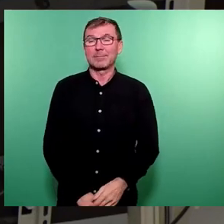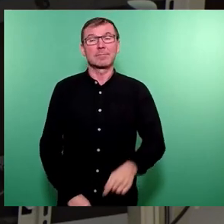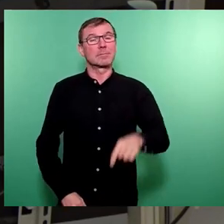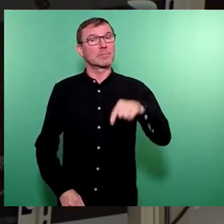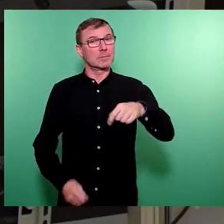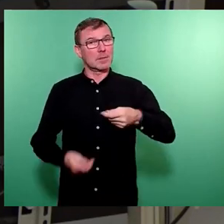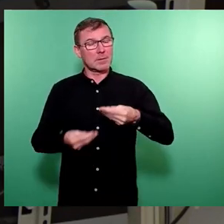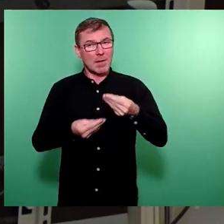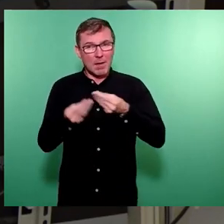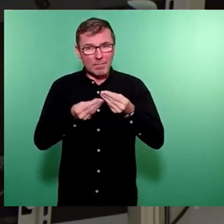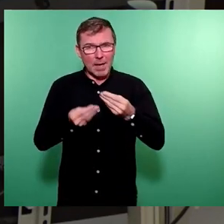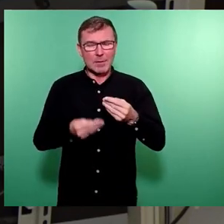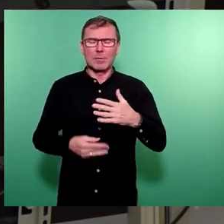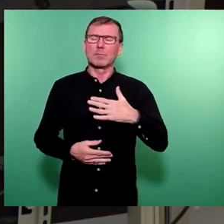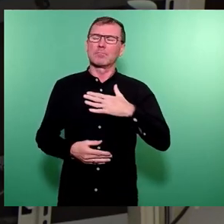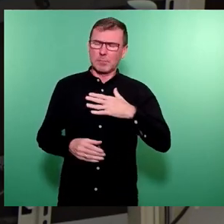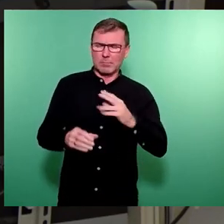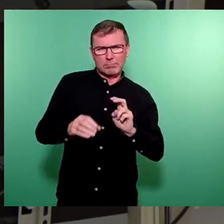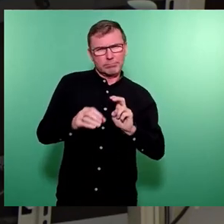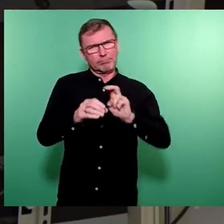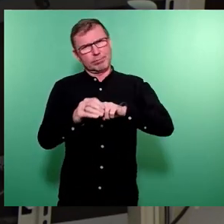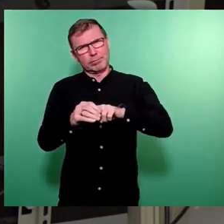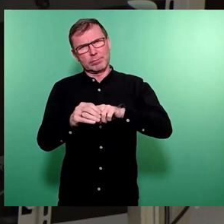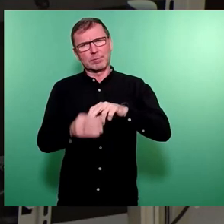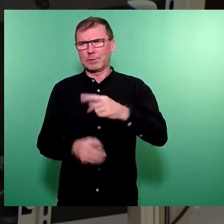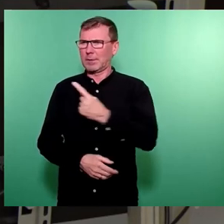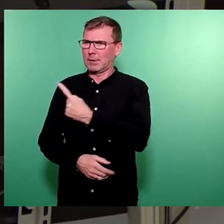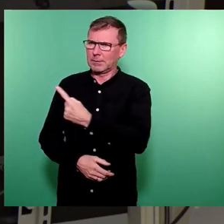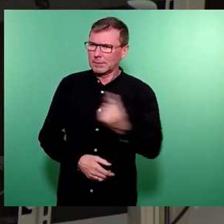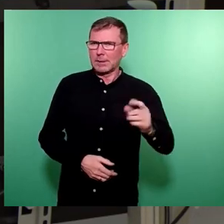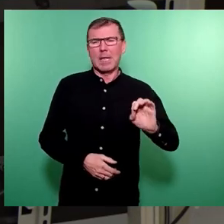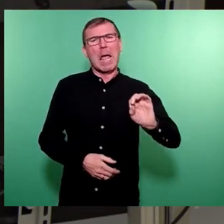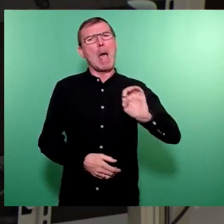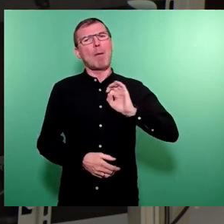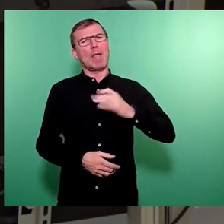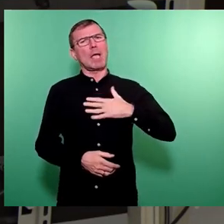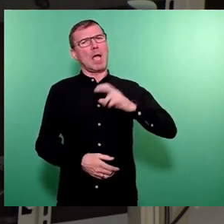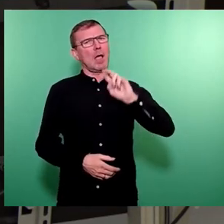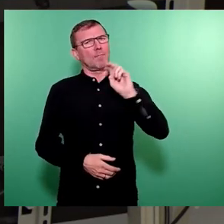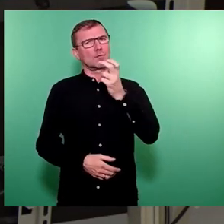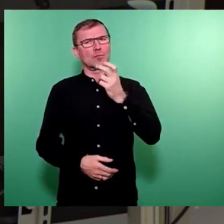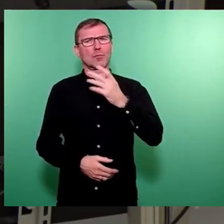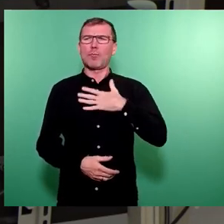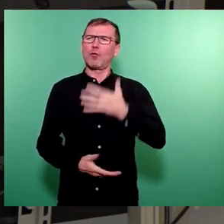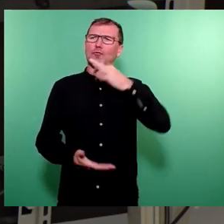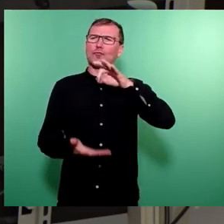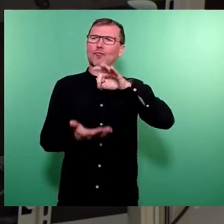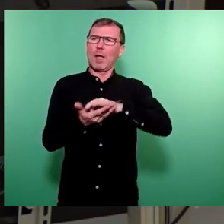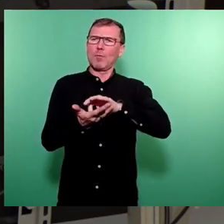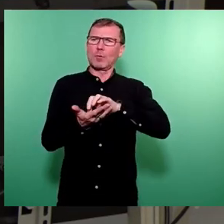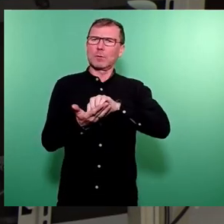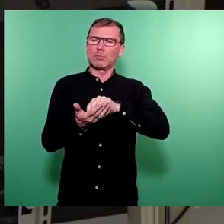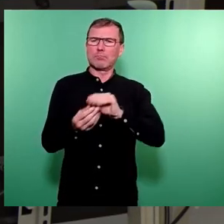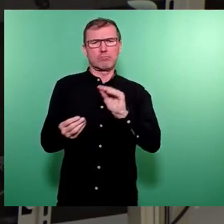waren wir beteiligt und jede Partei hat versucht, ihre Schwerpunkte zu setzen. Und nur weil die